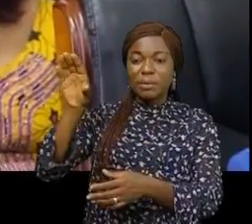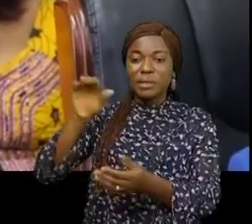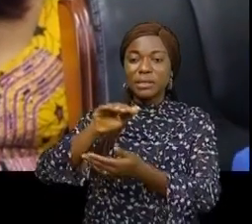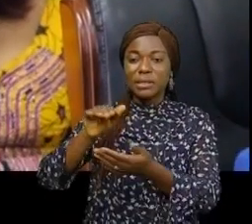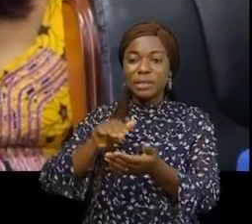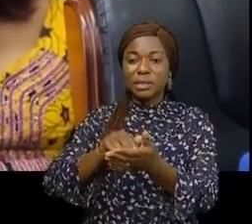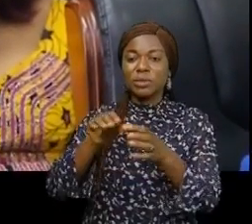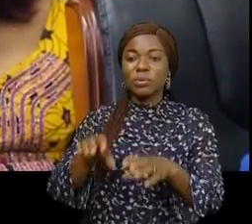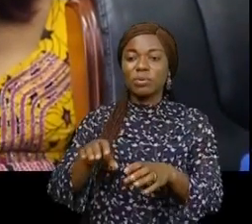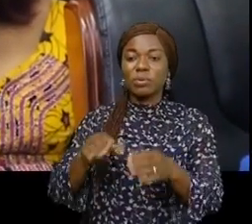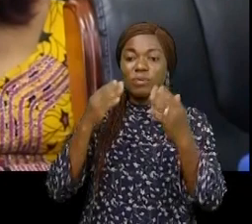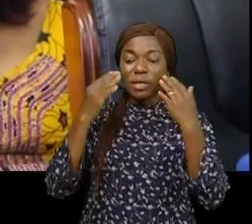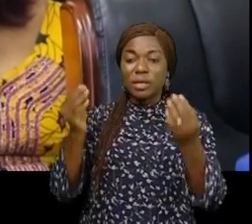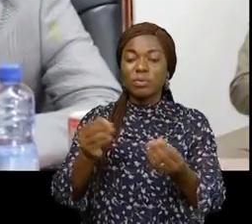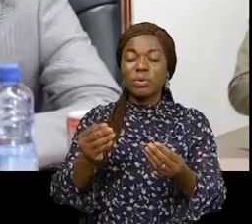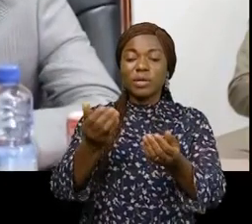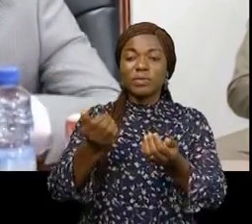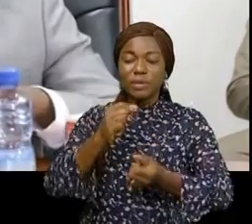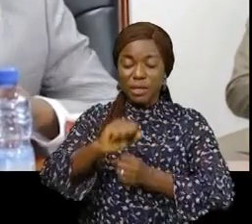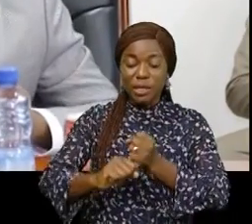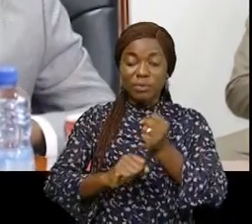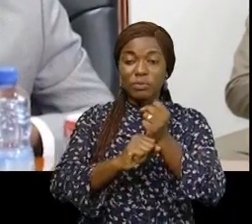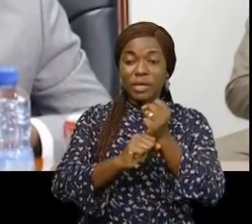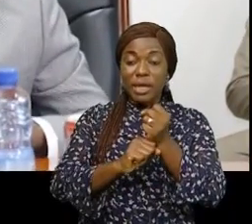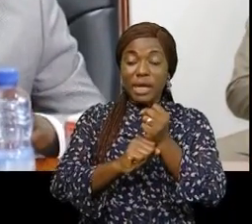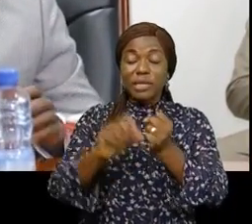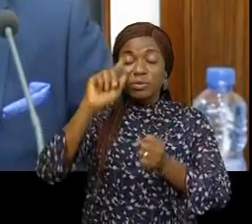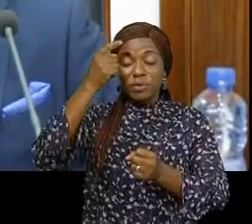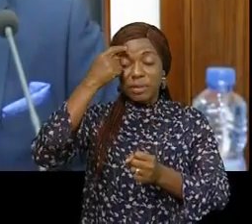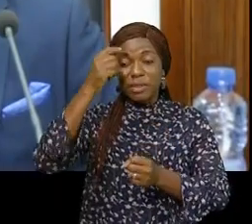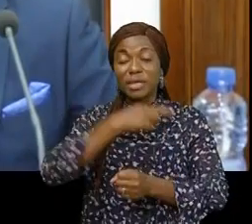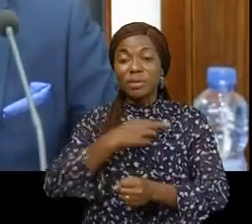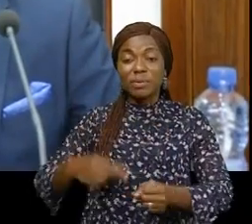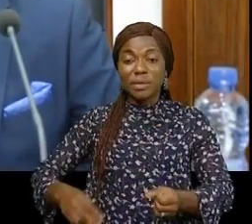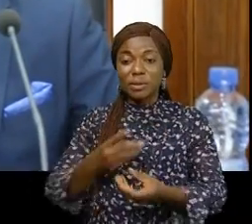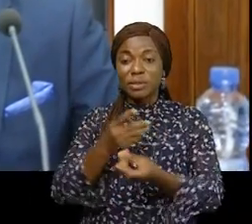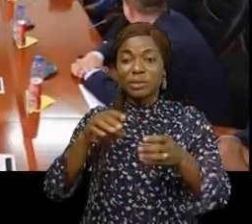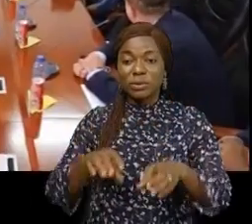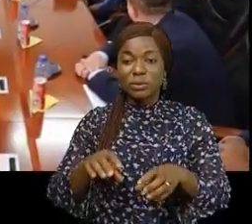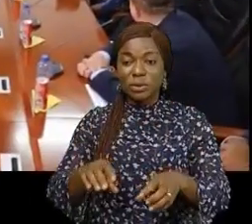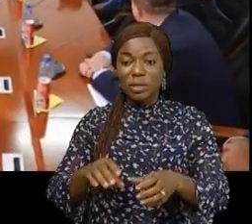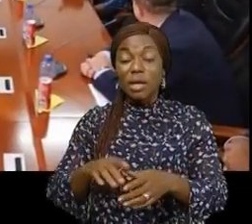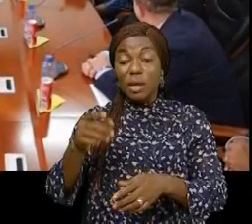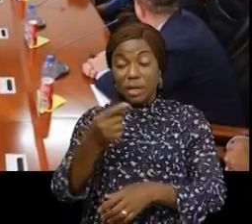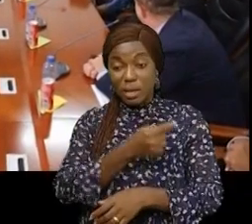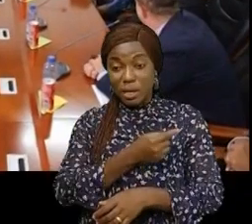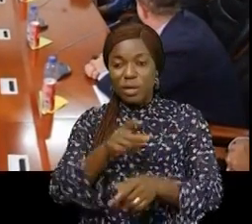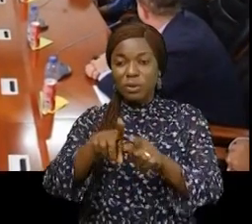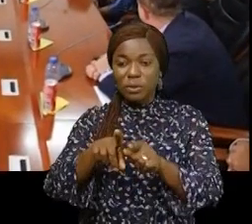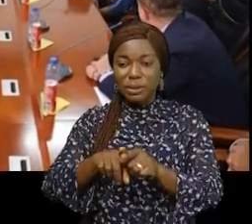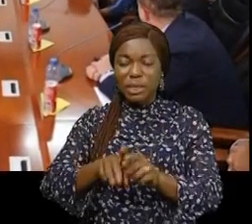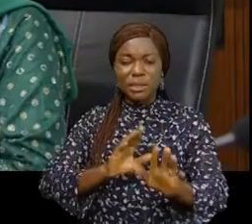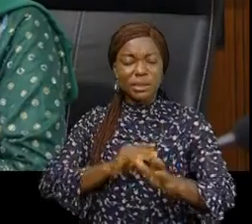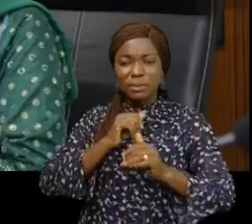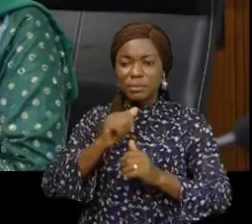et pour cela ils ont besoin de l'appui du gouvernement de la République. La réaction de la princesse Adèle Kainamaïna ne s'est pas fait attendre.